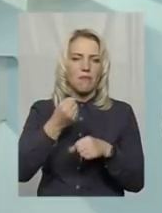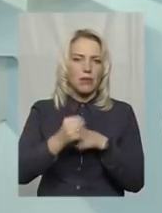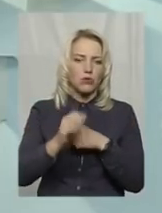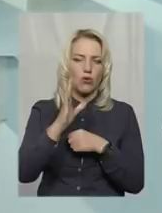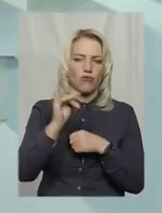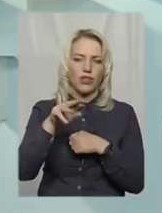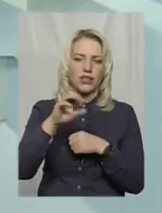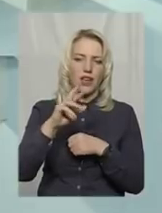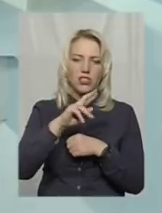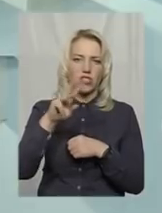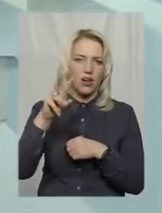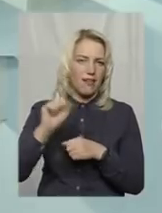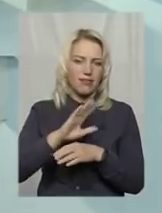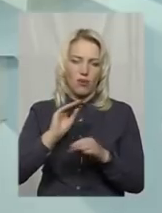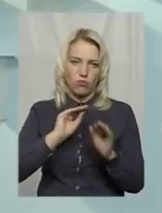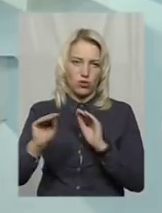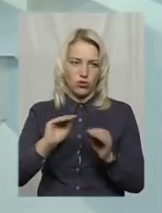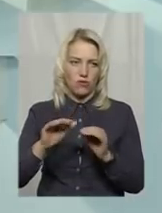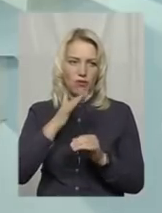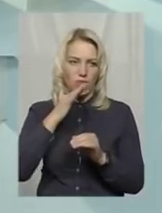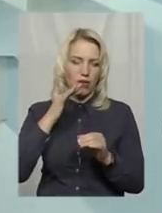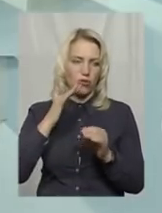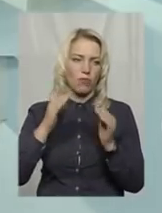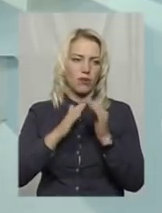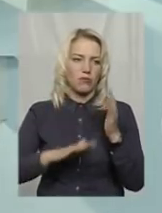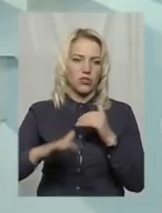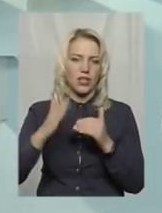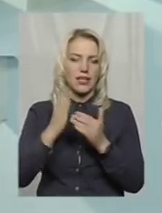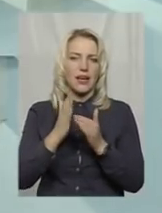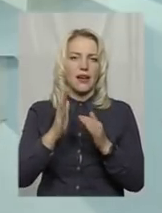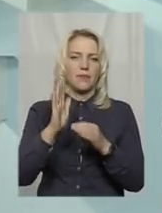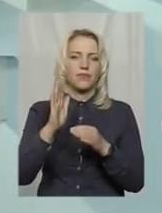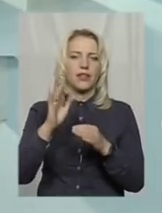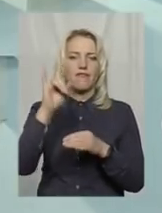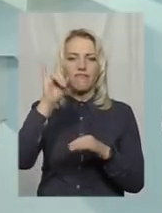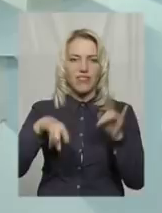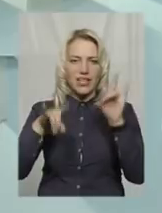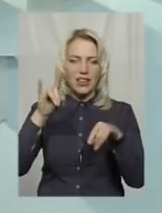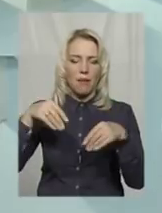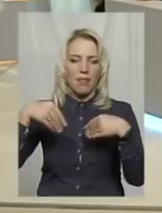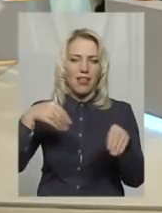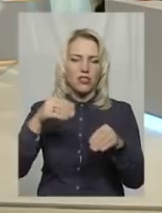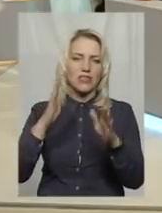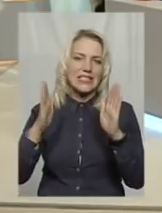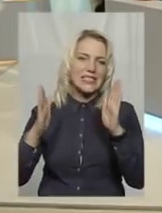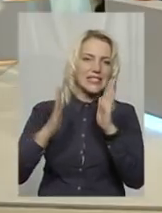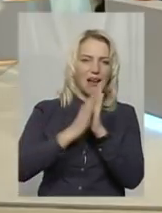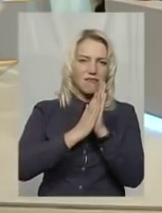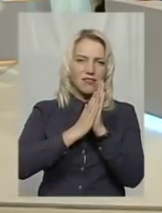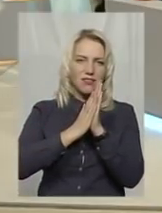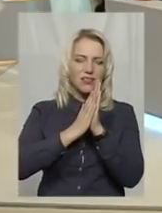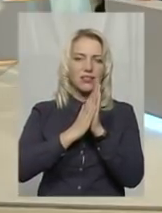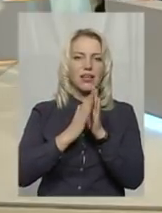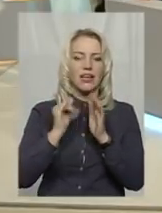зараз в багатьох приміщеннях закриті пластикові вікна, і при встановленні примусової